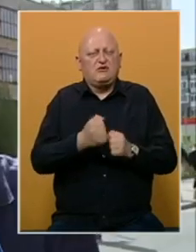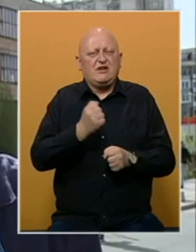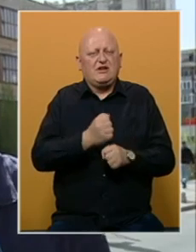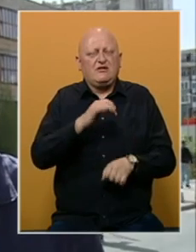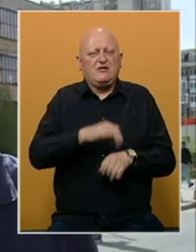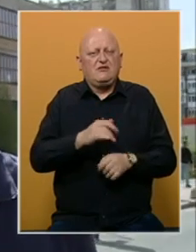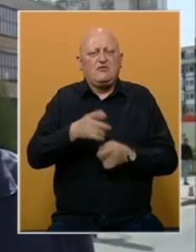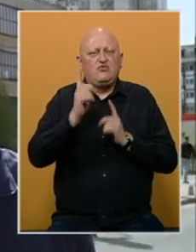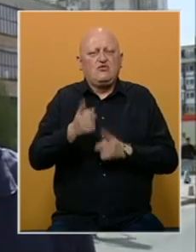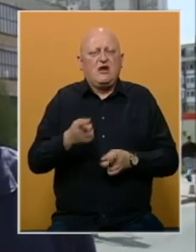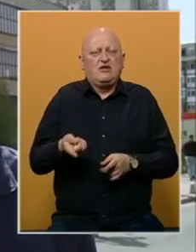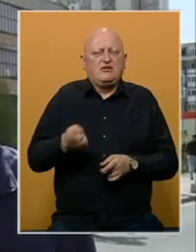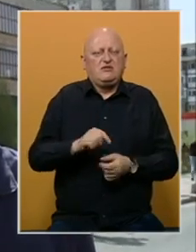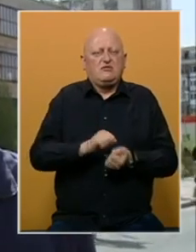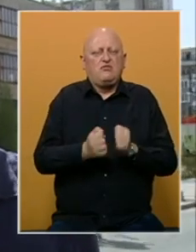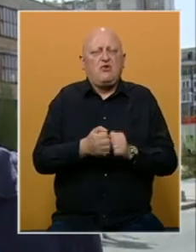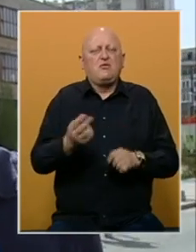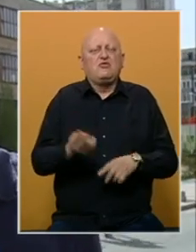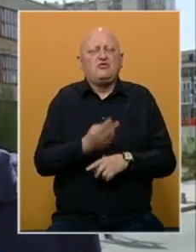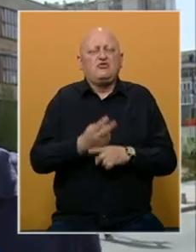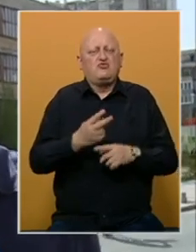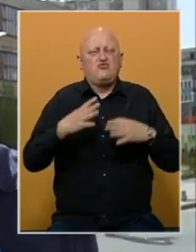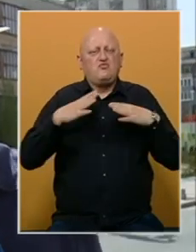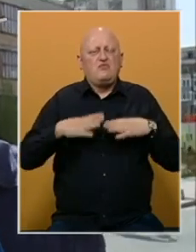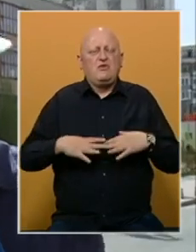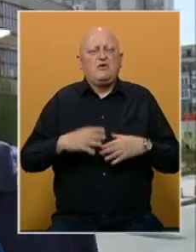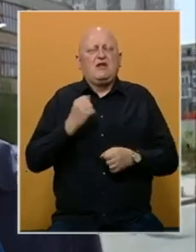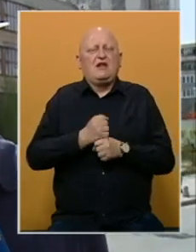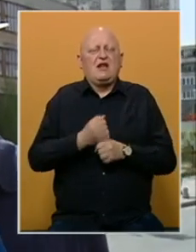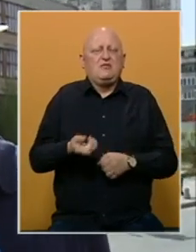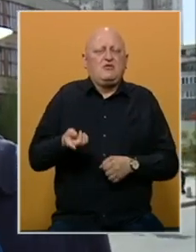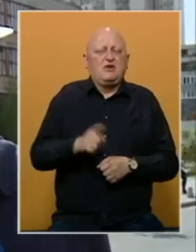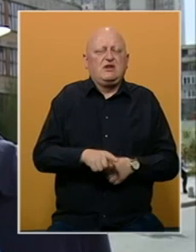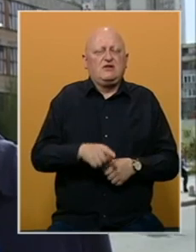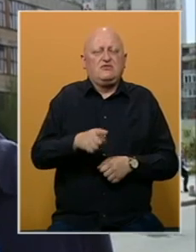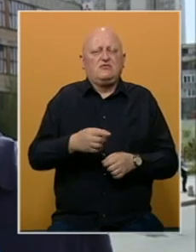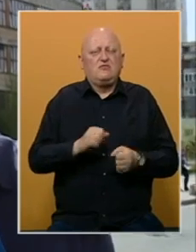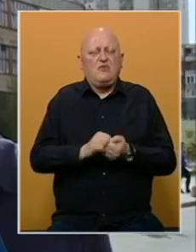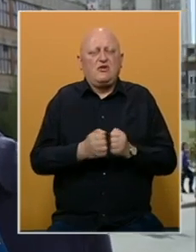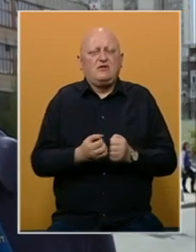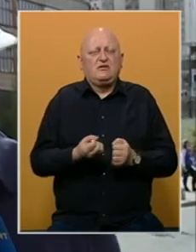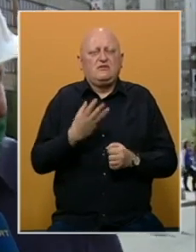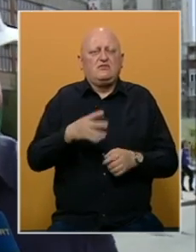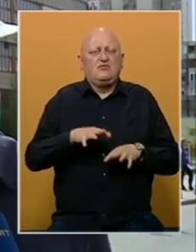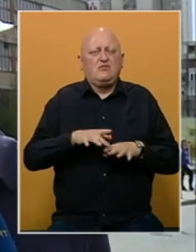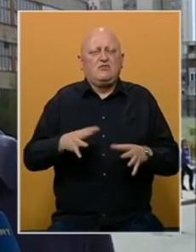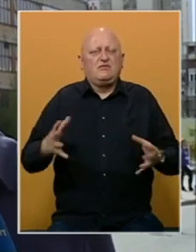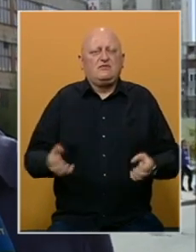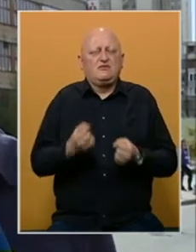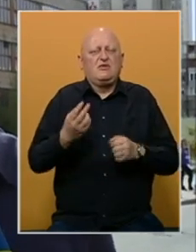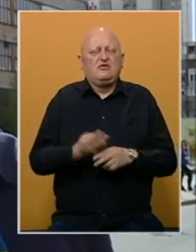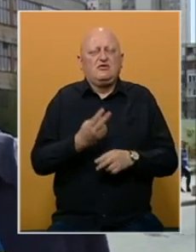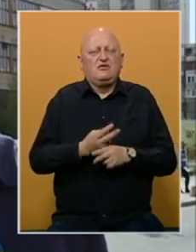mjesta. U ratu ginemo, borimo se za državu, u miru radimo i ginemo, borimo se s prirodom, u pandemiji spašavamo